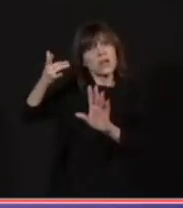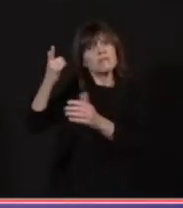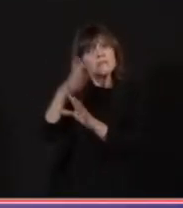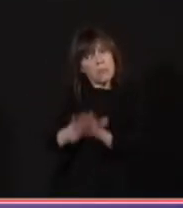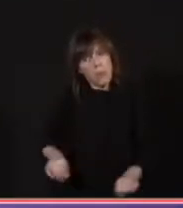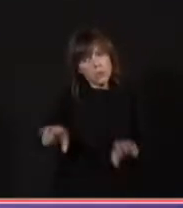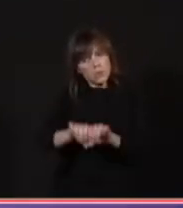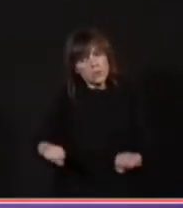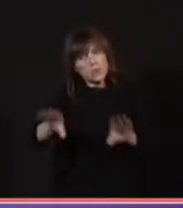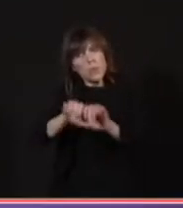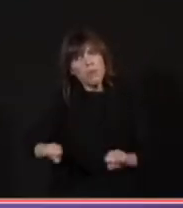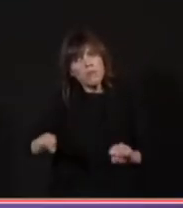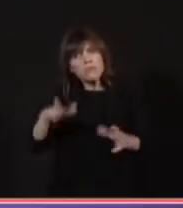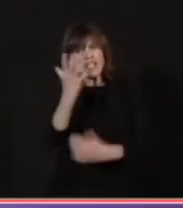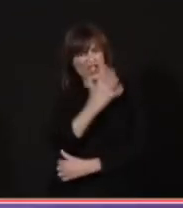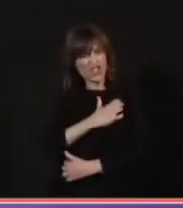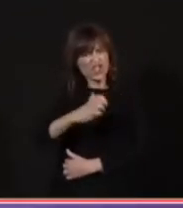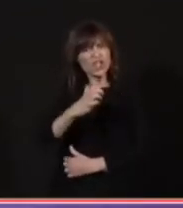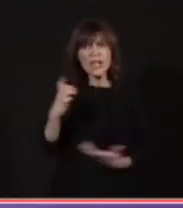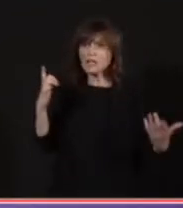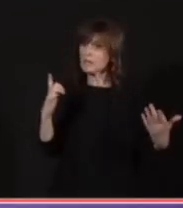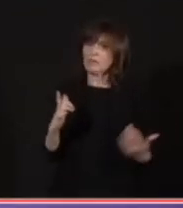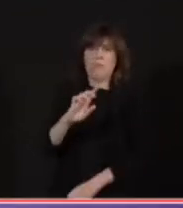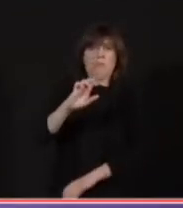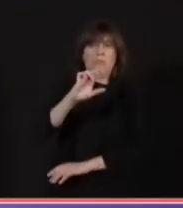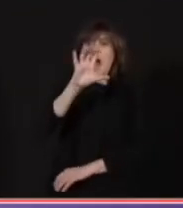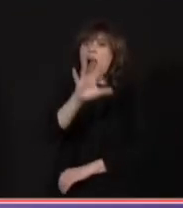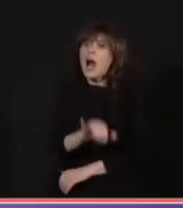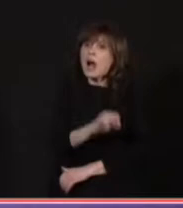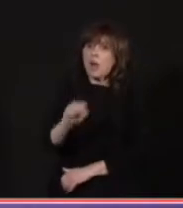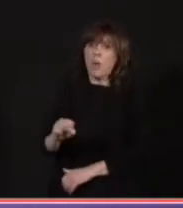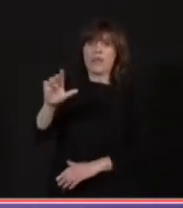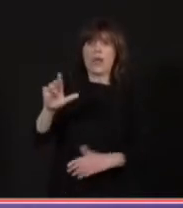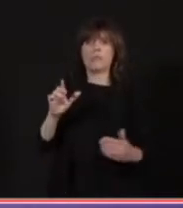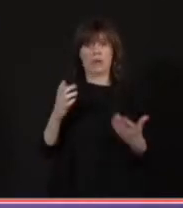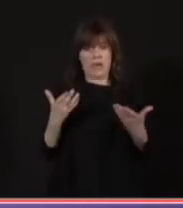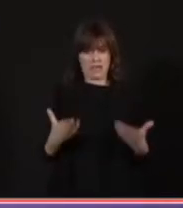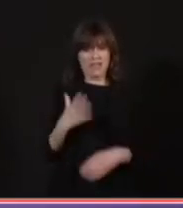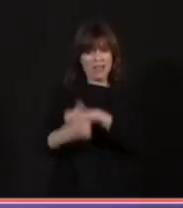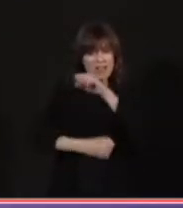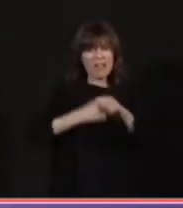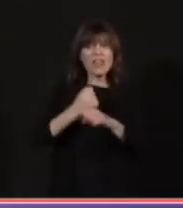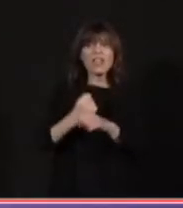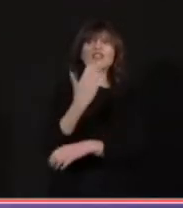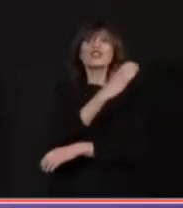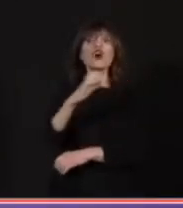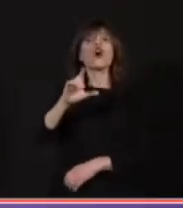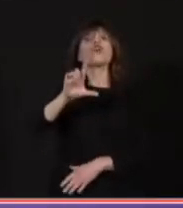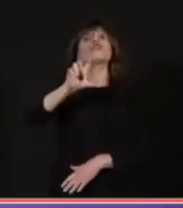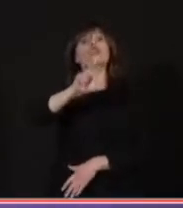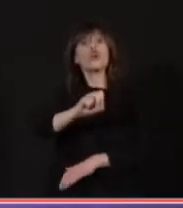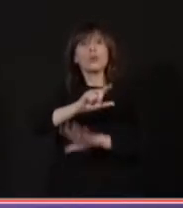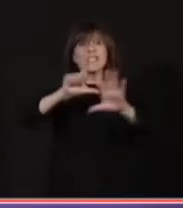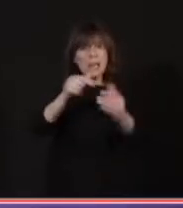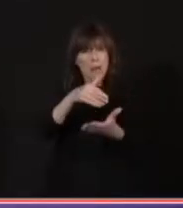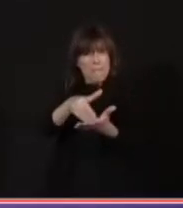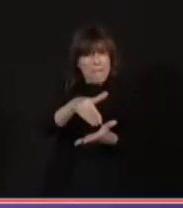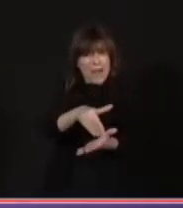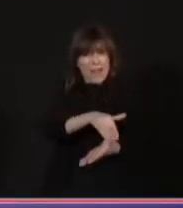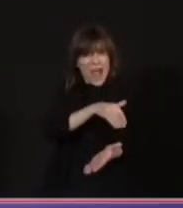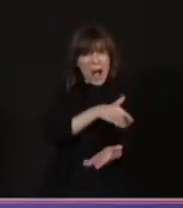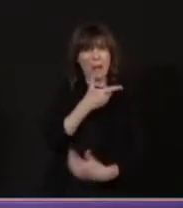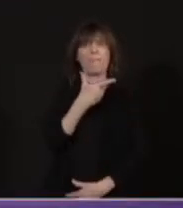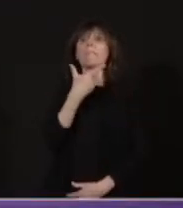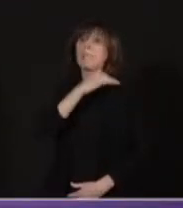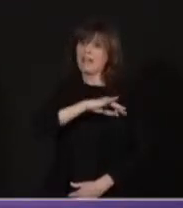cette année, le CAC 40 a fait 137 milliards de bénéfices. La moitié est allée directement dans la poche des